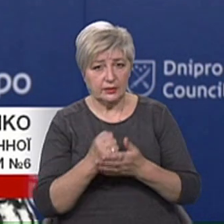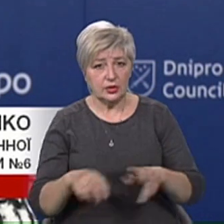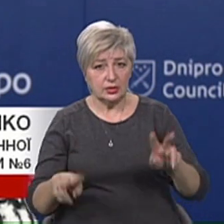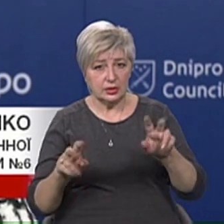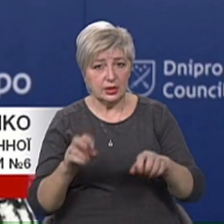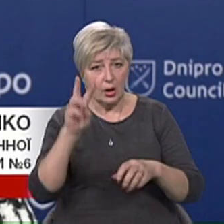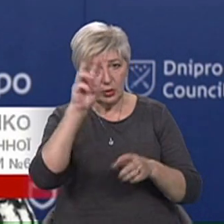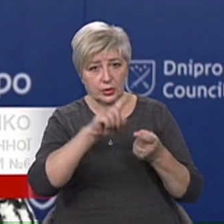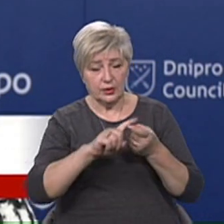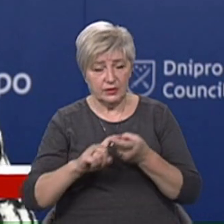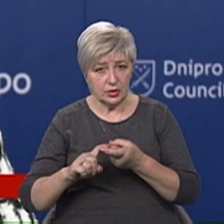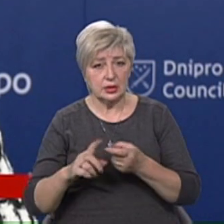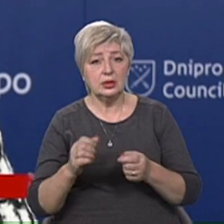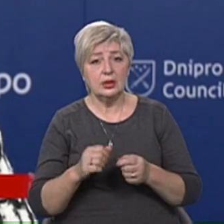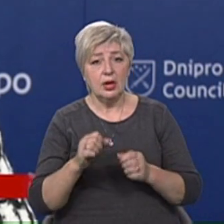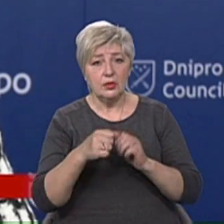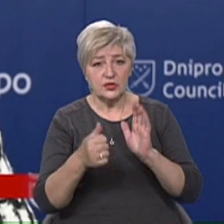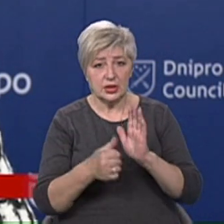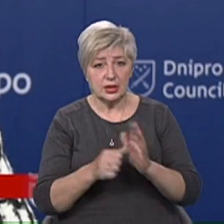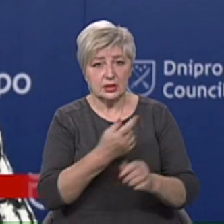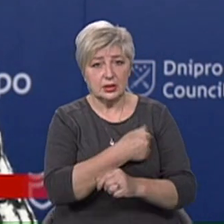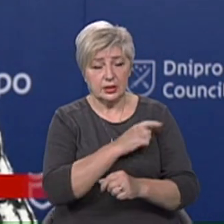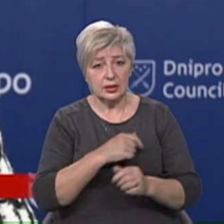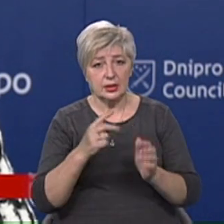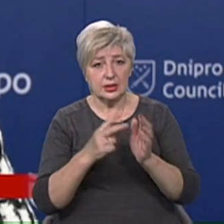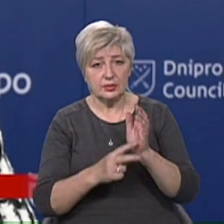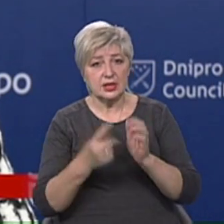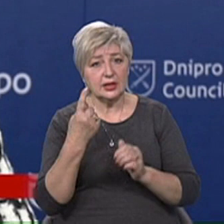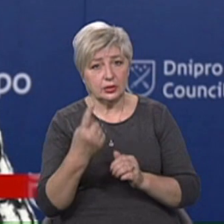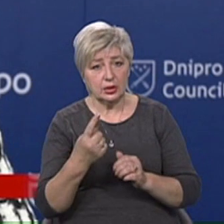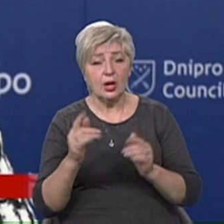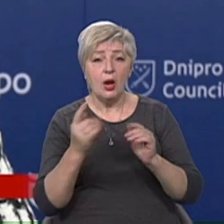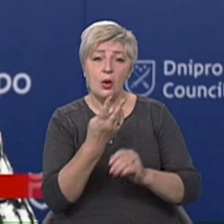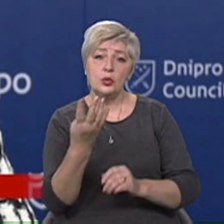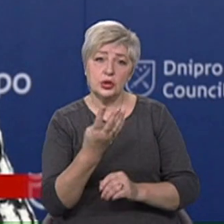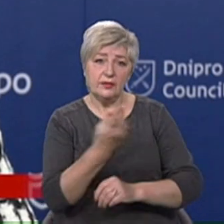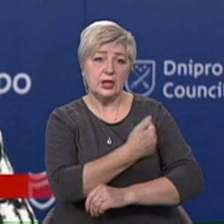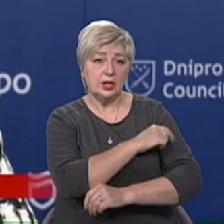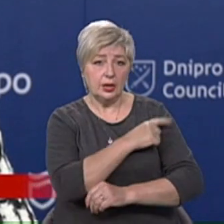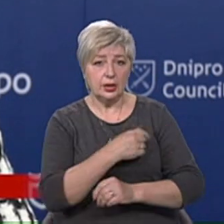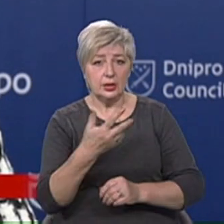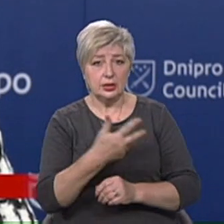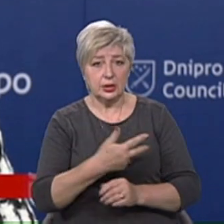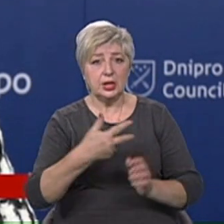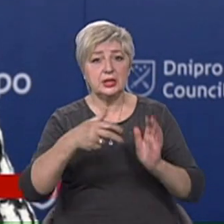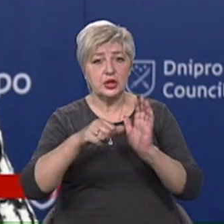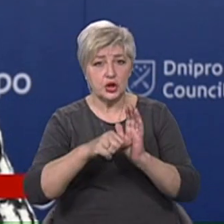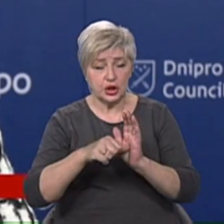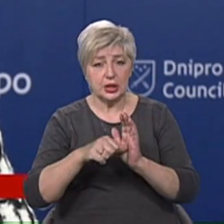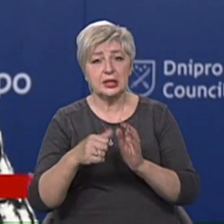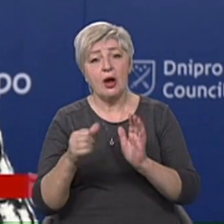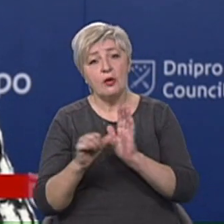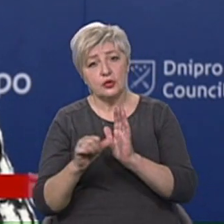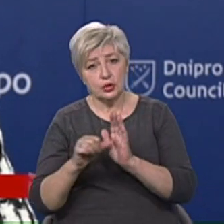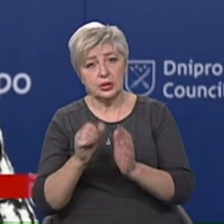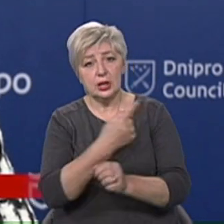коронавірусної інфекції. У 16 лікарні 71 пацієнт, у 4 міській лікарні 36 пацієнтів, у 6